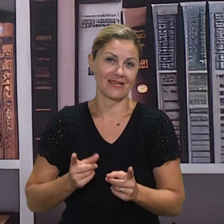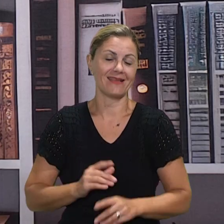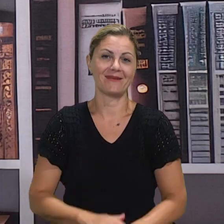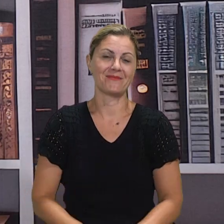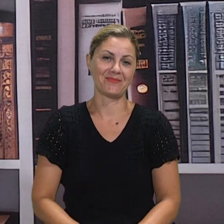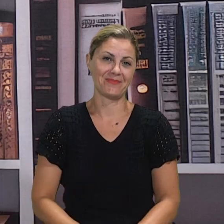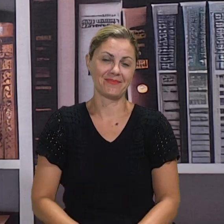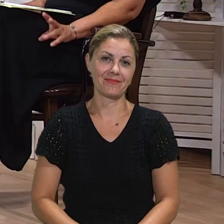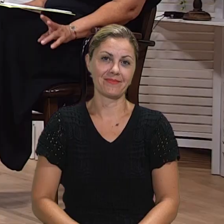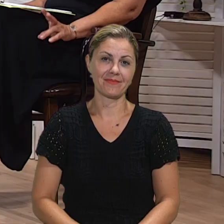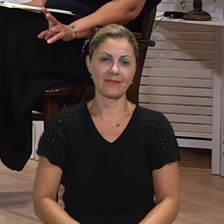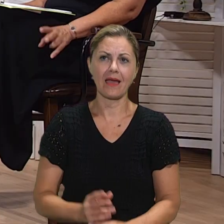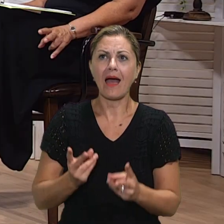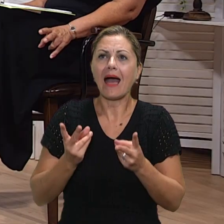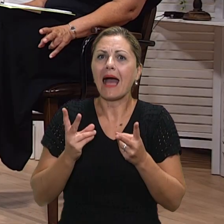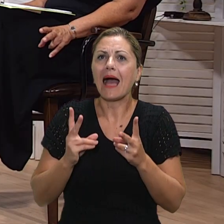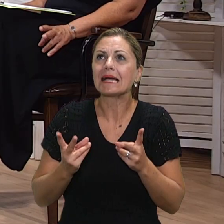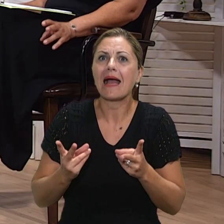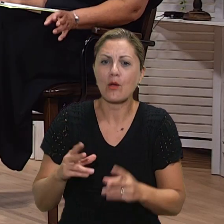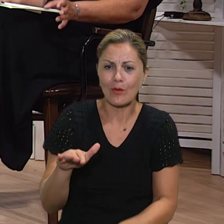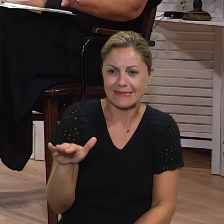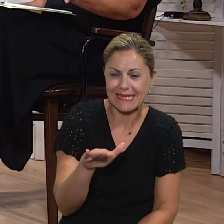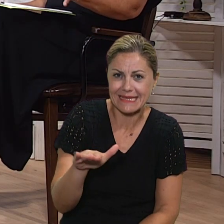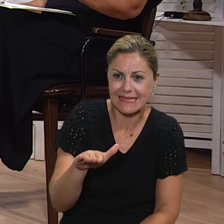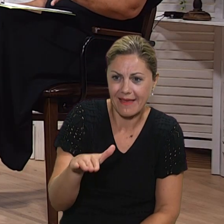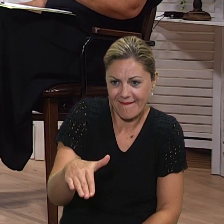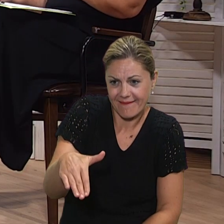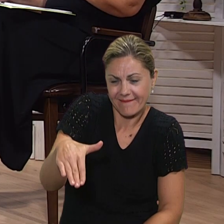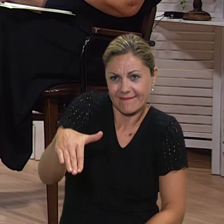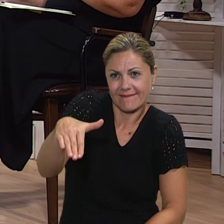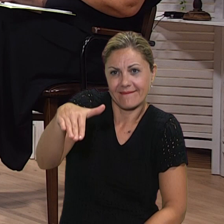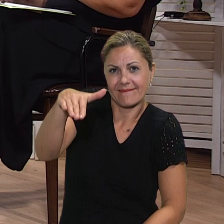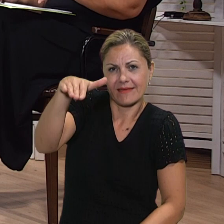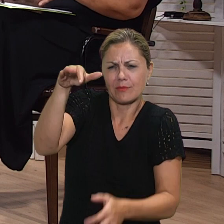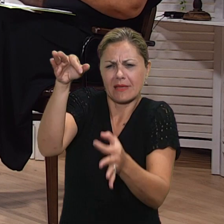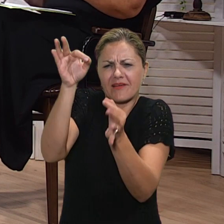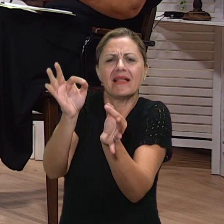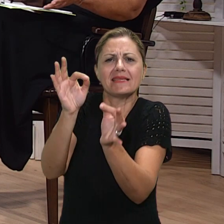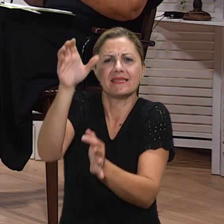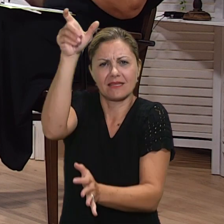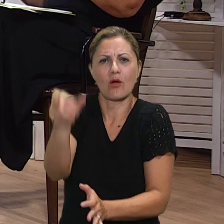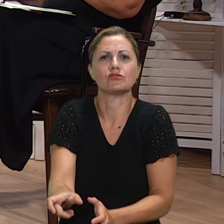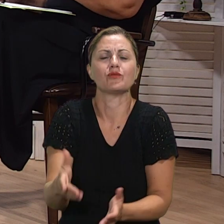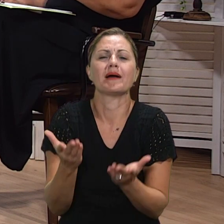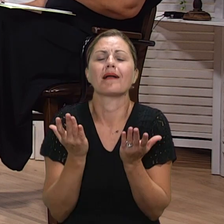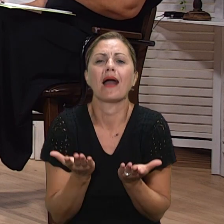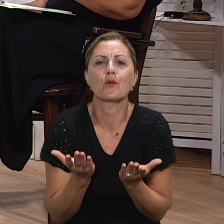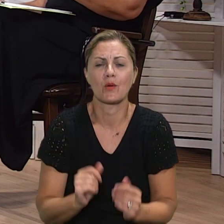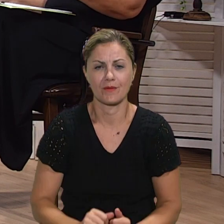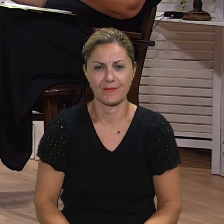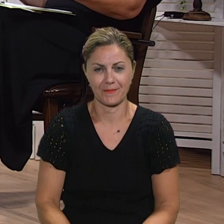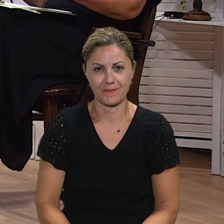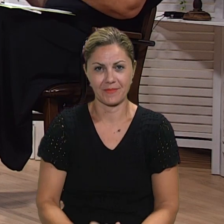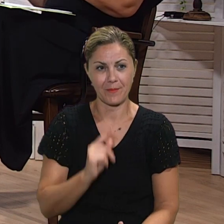mislim i njihovih roditelja. Kako odgojiti dobrog čovjeka? Svi kažemo tu mantru, sve ćemo mi to napraviti, pa škola koja je odgojno obrazovna